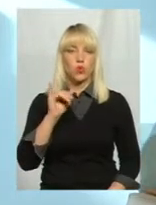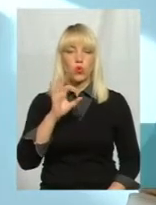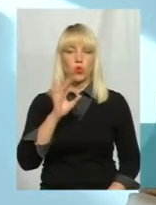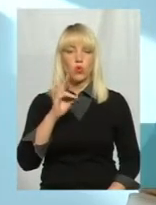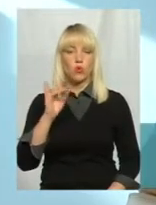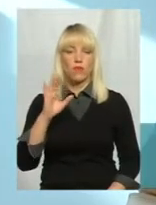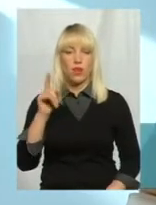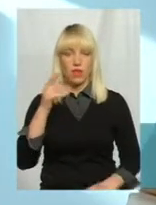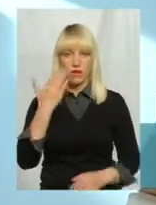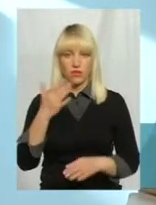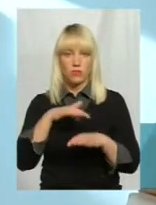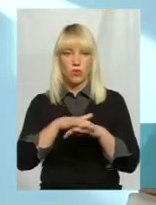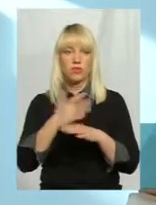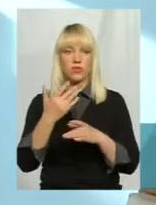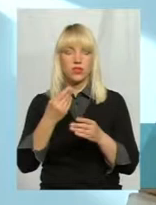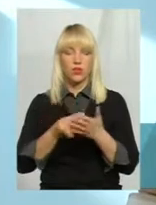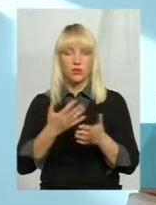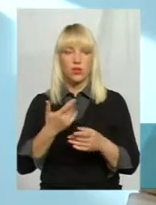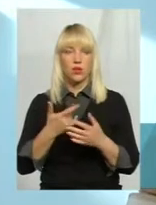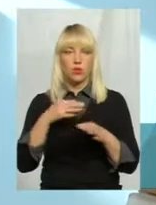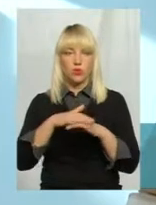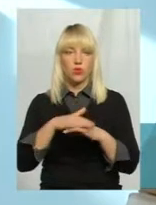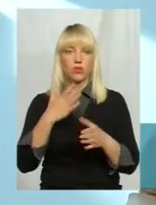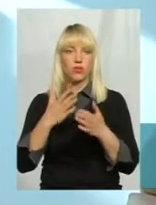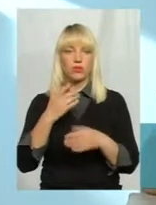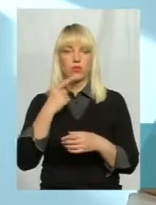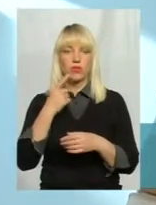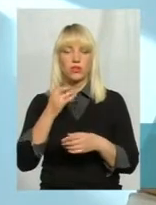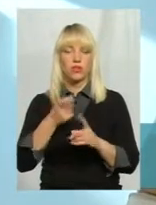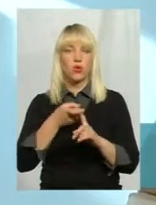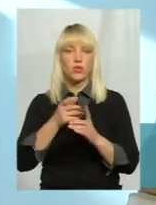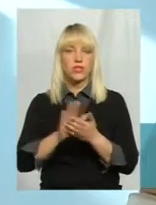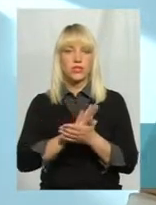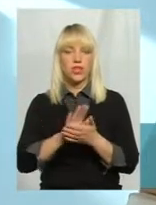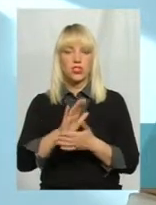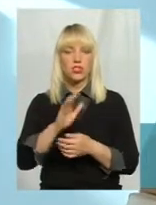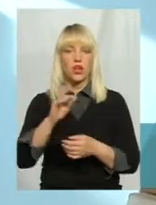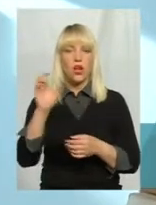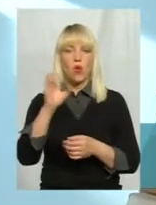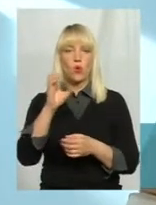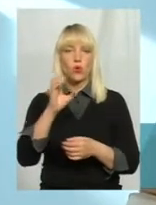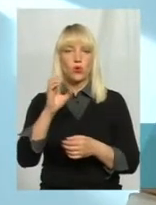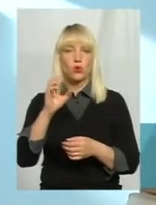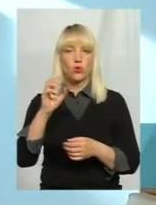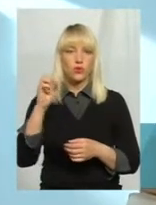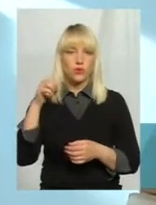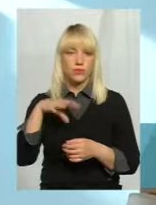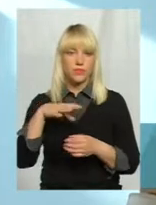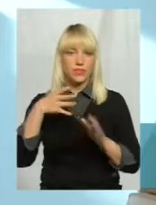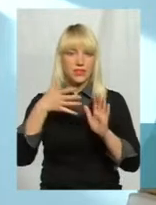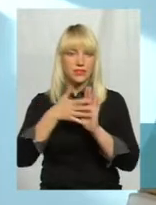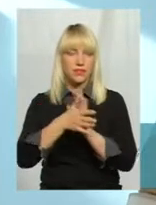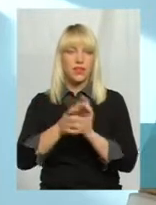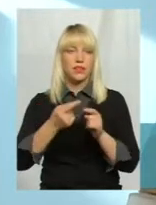наскільки це дорого? Ну, наприклад, якщо прораховували, якщо, наприклад, сказати про знезараження ультрафіолетом, це, ну, буде, принаймні, так, як ми